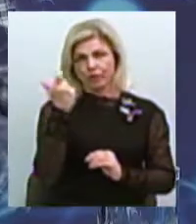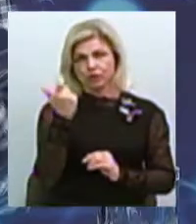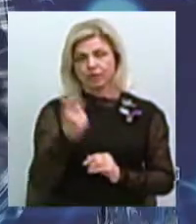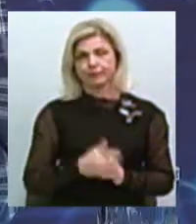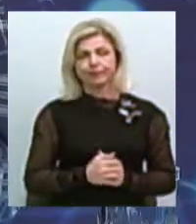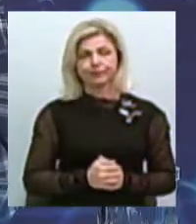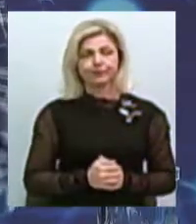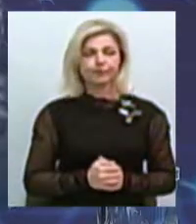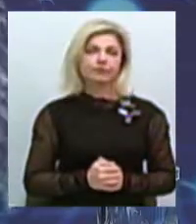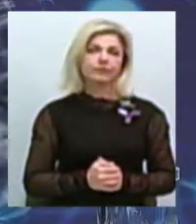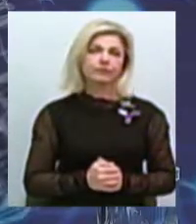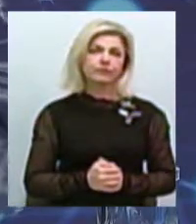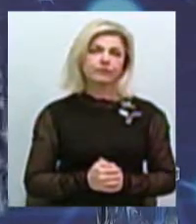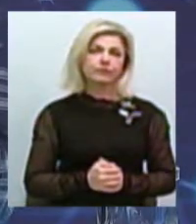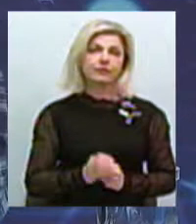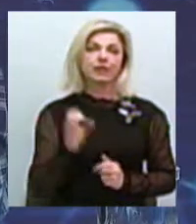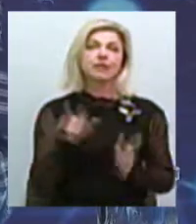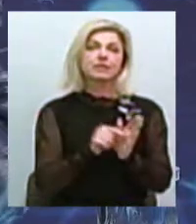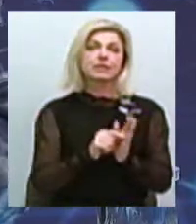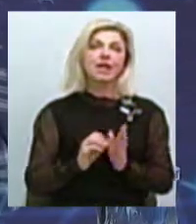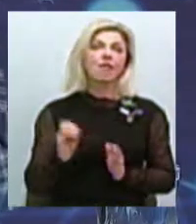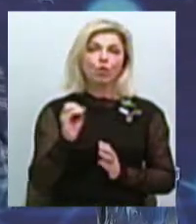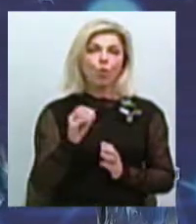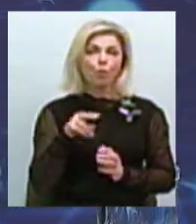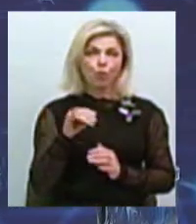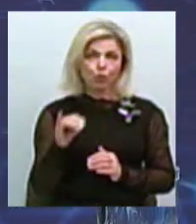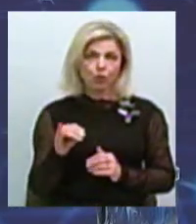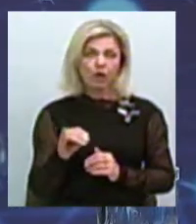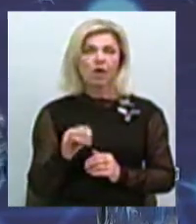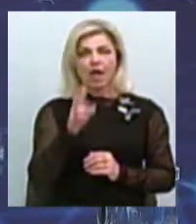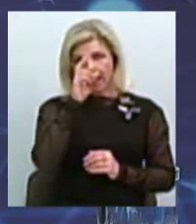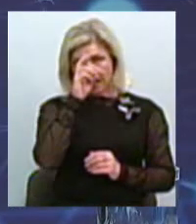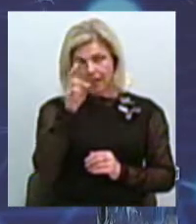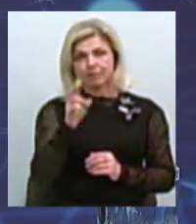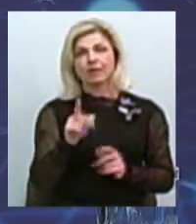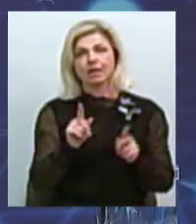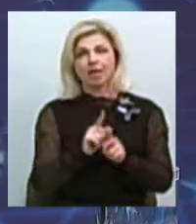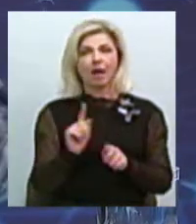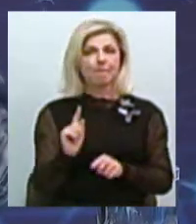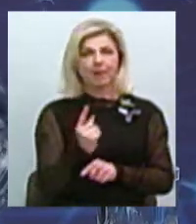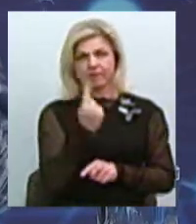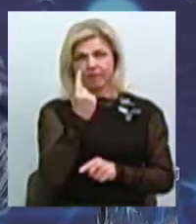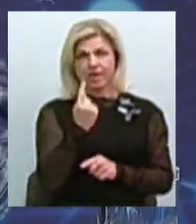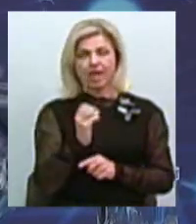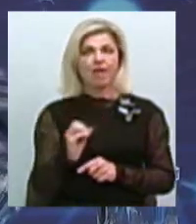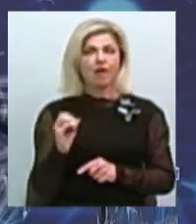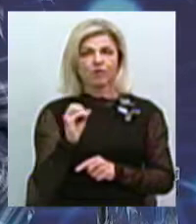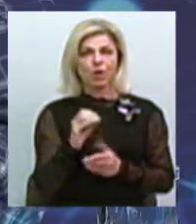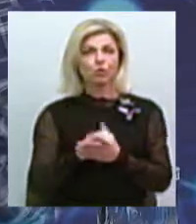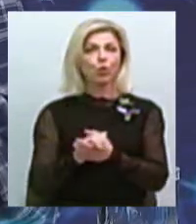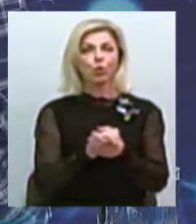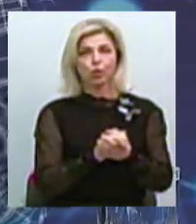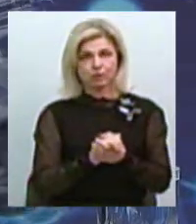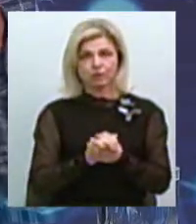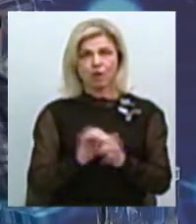але економічним з Європою, такий Римська імперія, такий первісний такий Євросоюз, можна